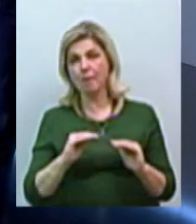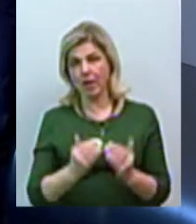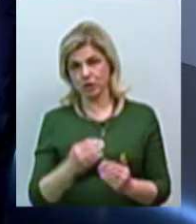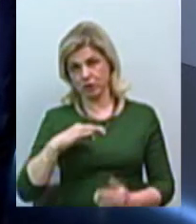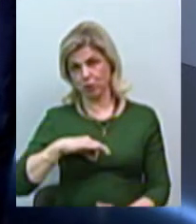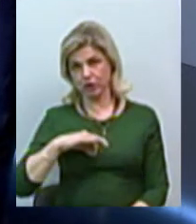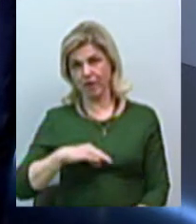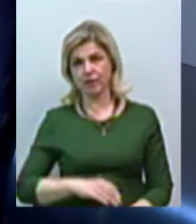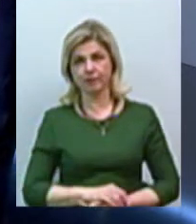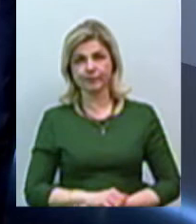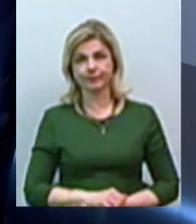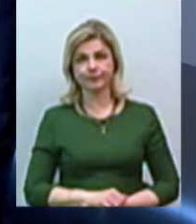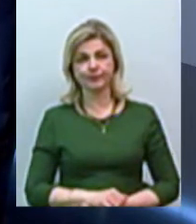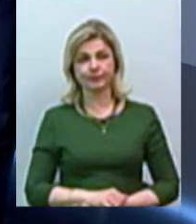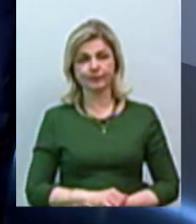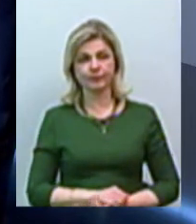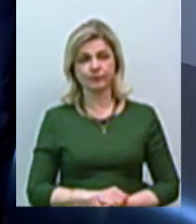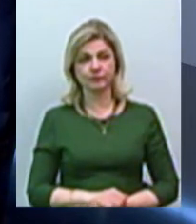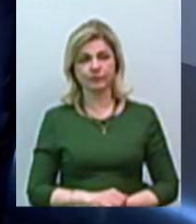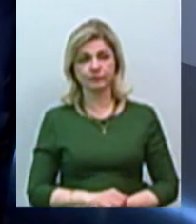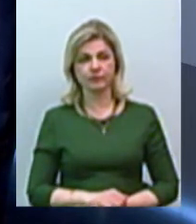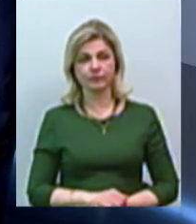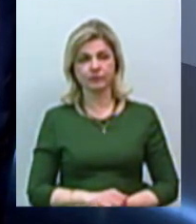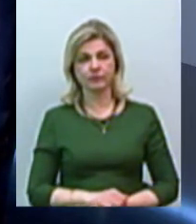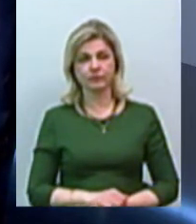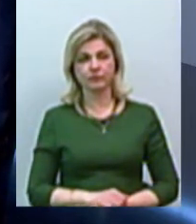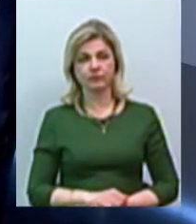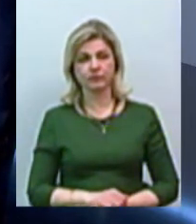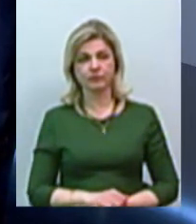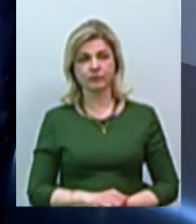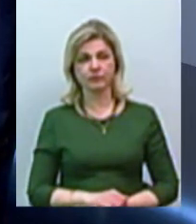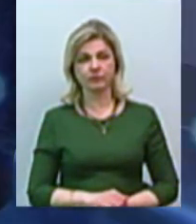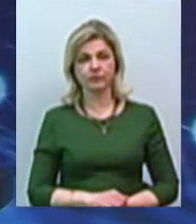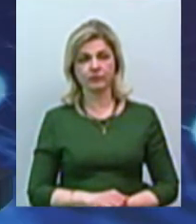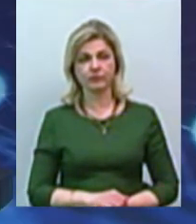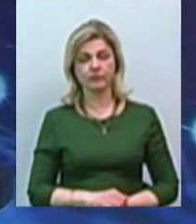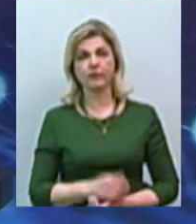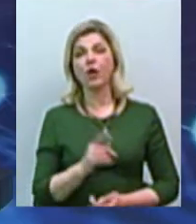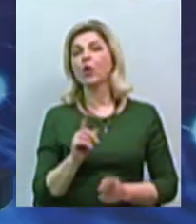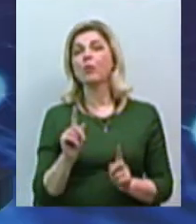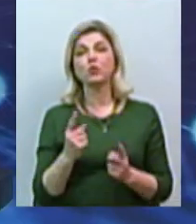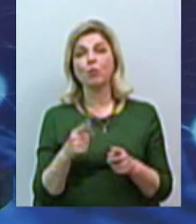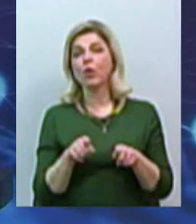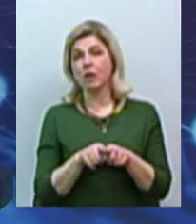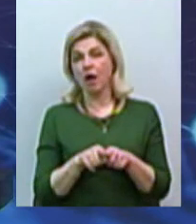і зменшення нарахування. Тепер, що стосується, чому так відбулося?